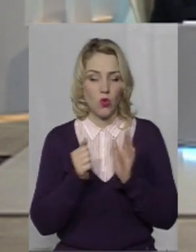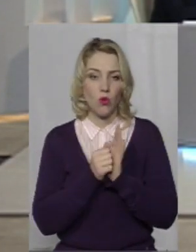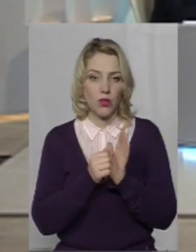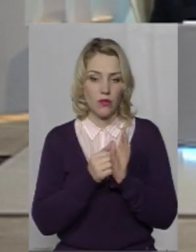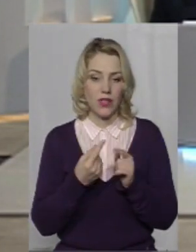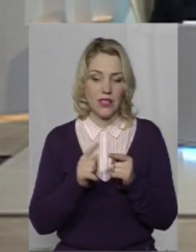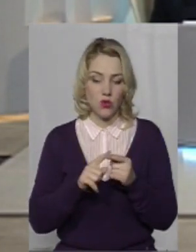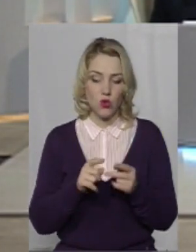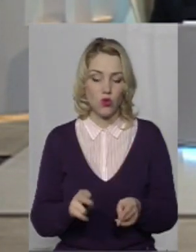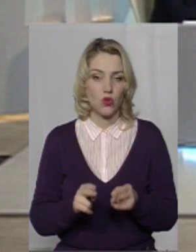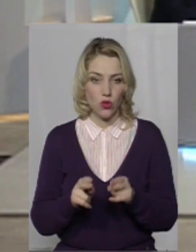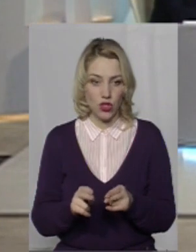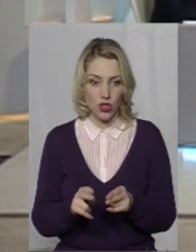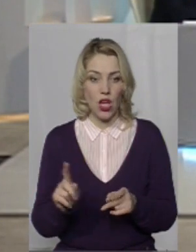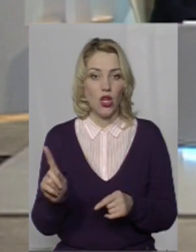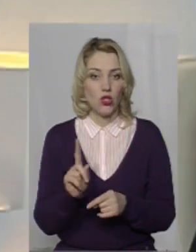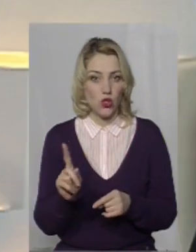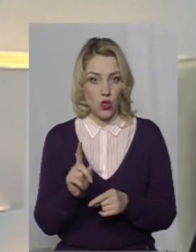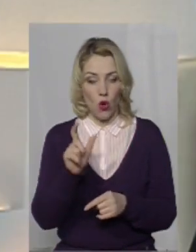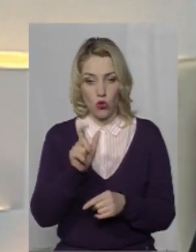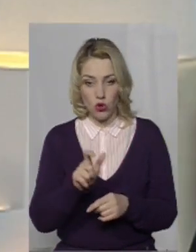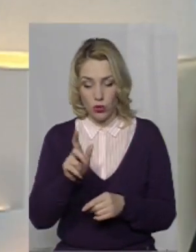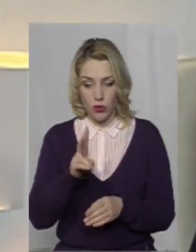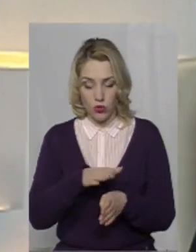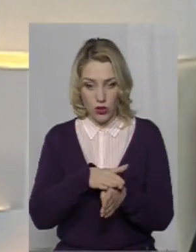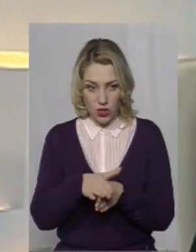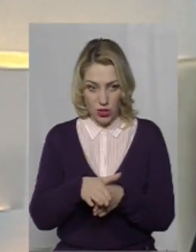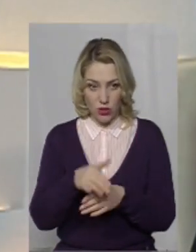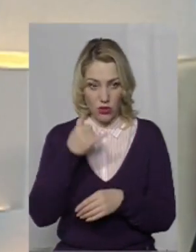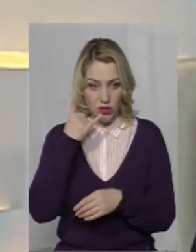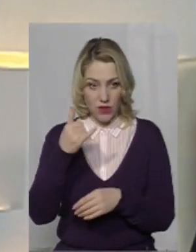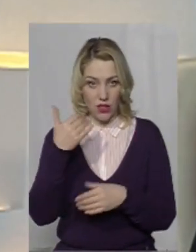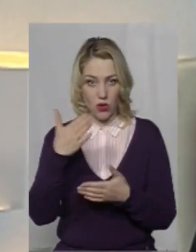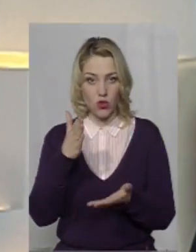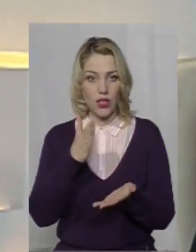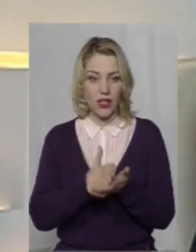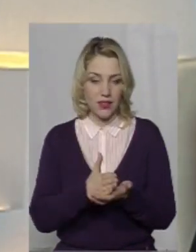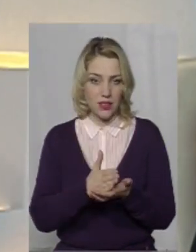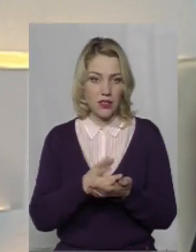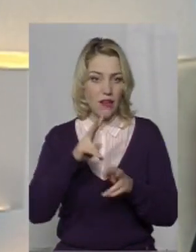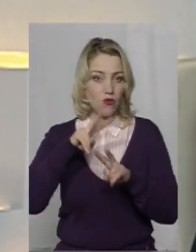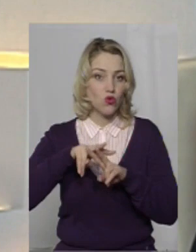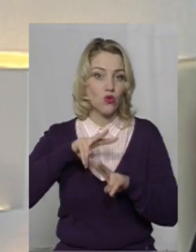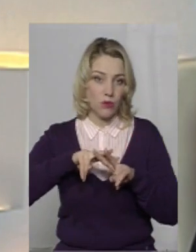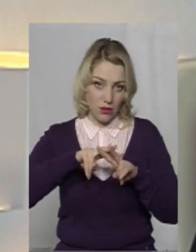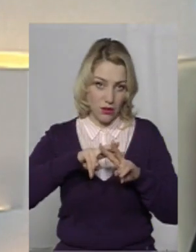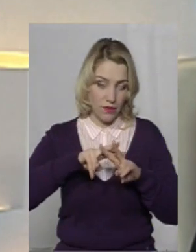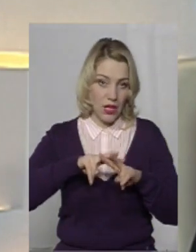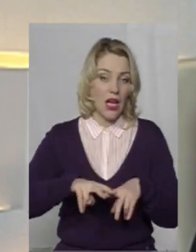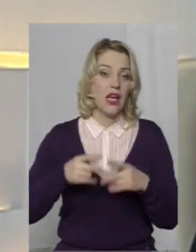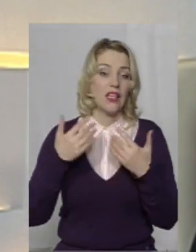саме цього виду злочинів? Що особи, які здійснюють ці дзвінки, вже перебувають в місцях позбавлення, зачасту